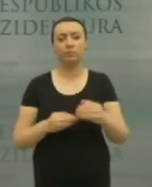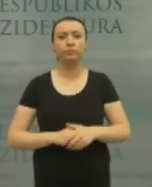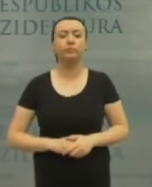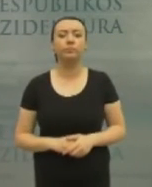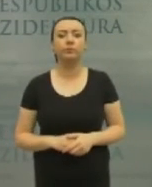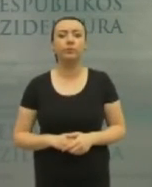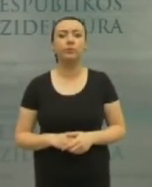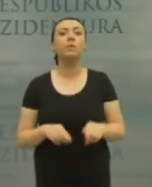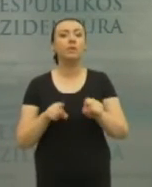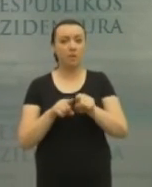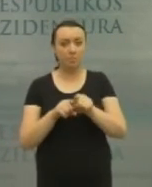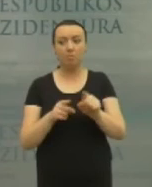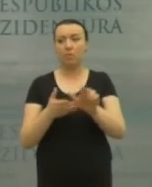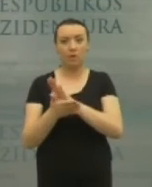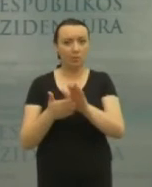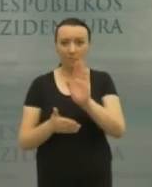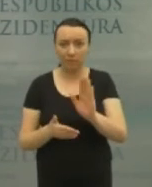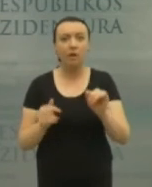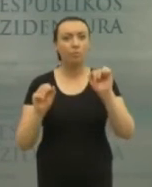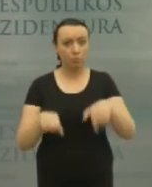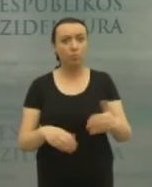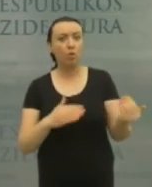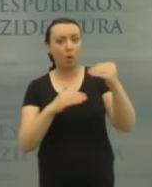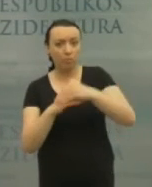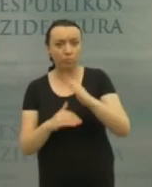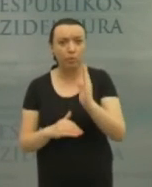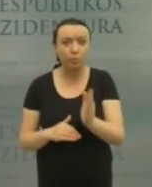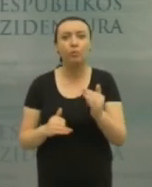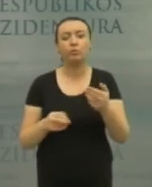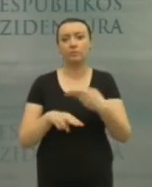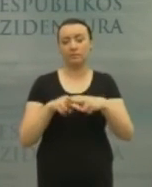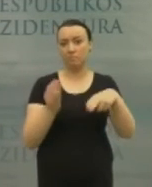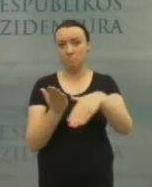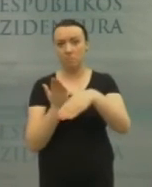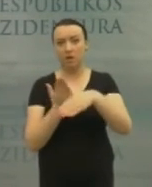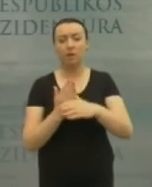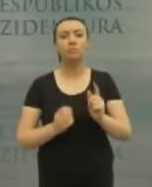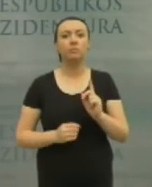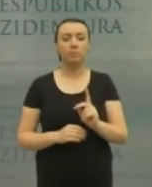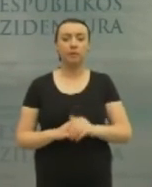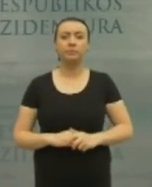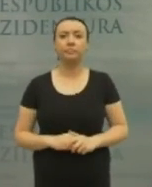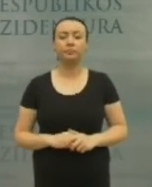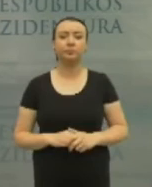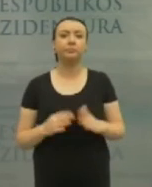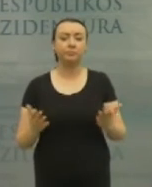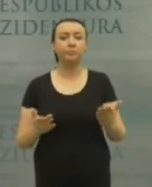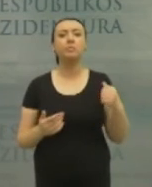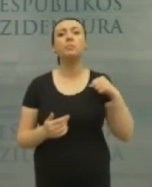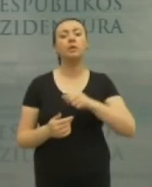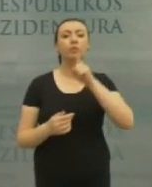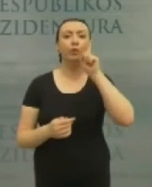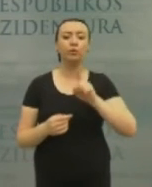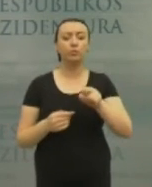būdais ir atlyginti už šių problemų sprendimo pagalbą. Bet vis dėl to labai